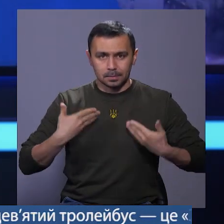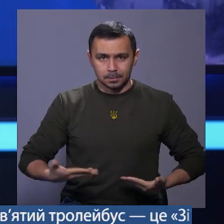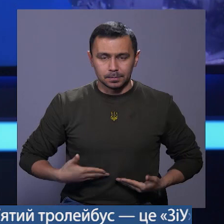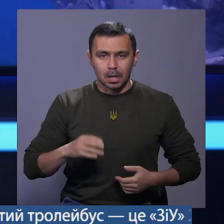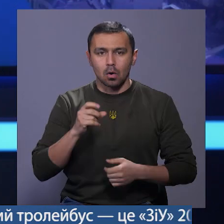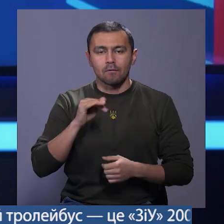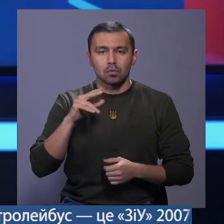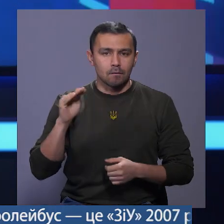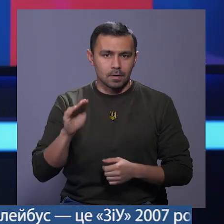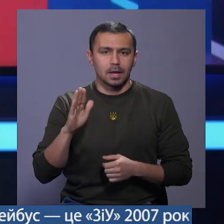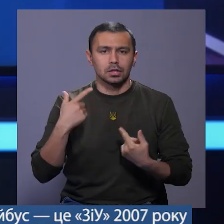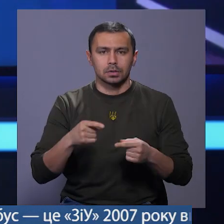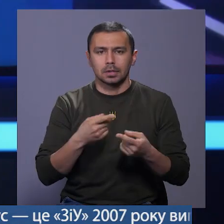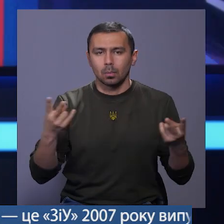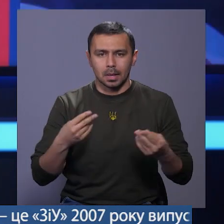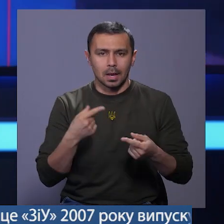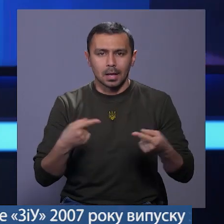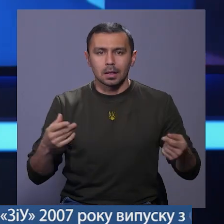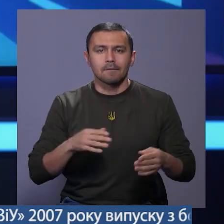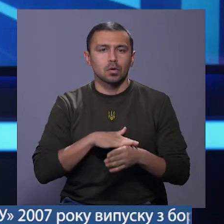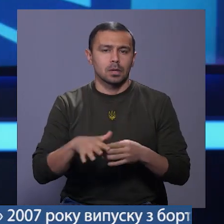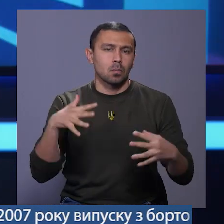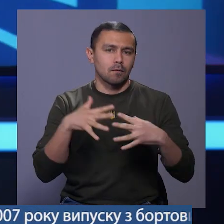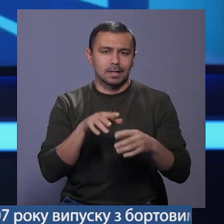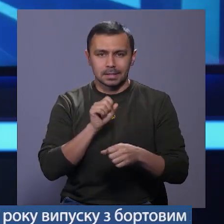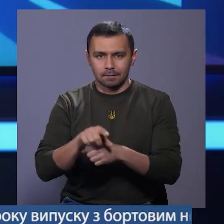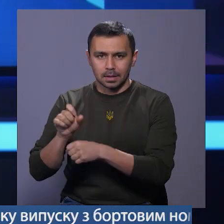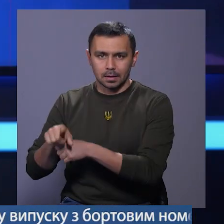та інші необхідні речі для виконання бойових завдань.